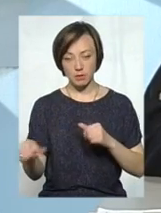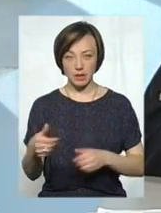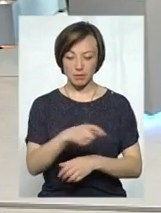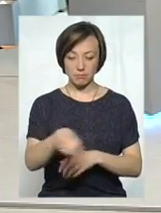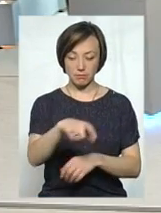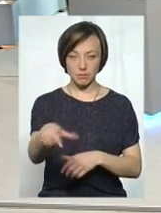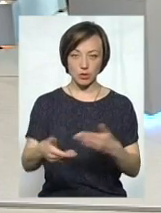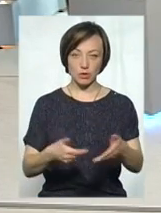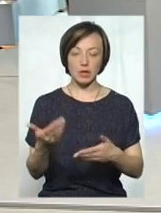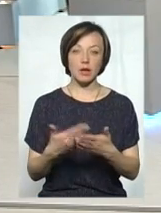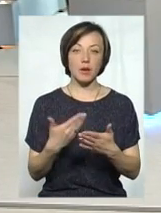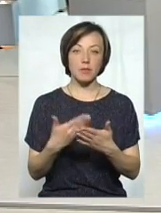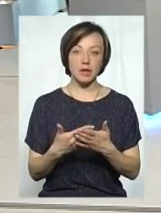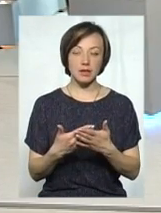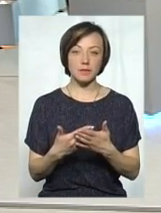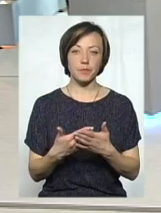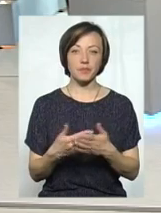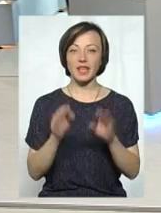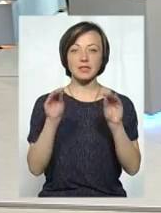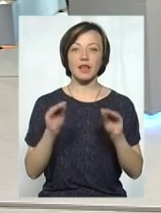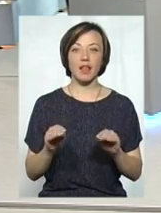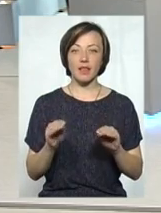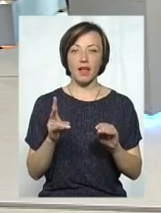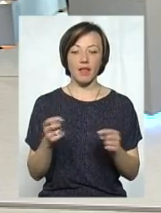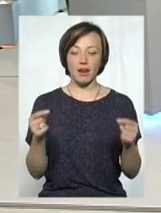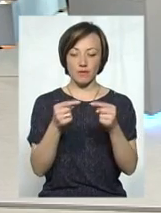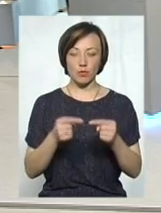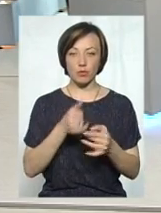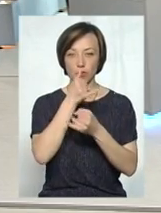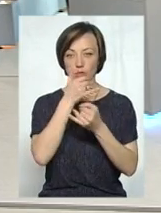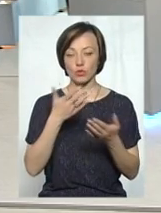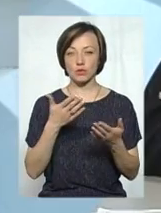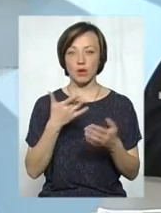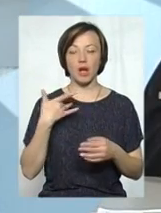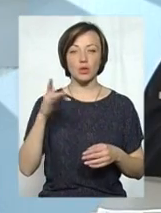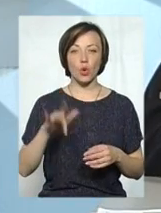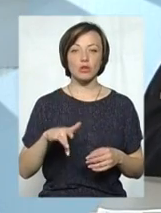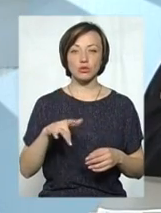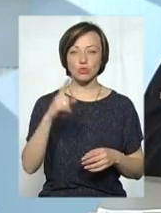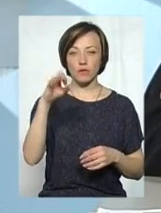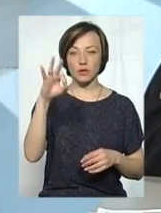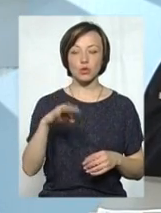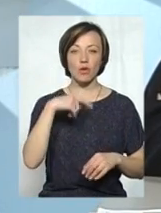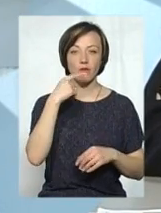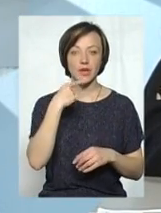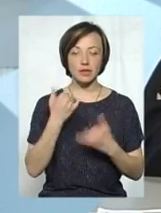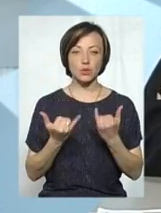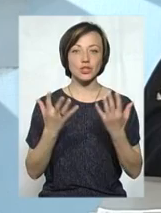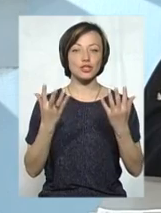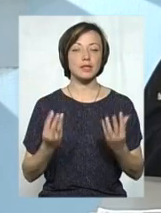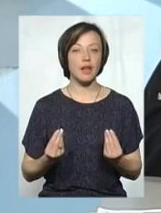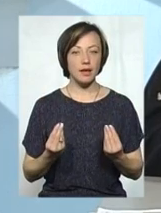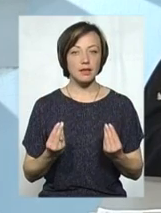переходу. До прикладу, якщо взяти статистику, вона не є нерівнозначною і ми не можемо категорично говорити на сьогоднішній день